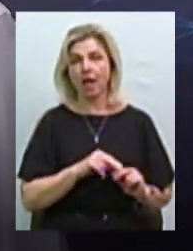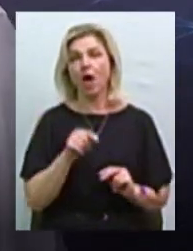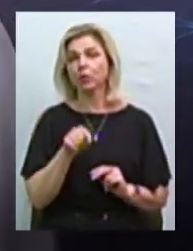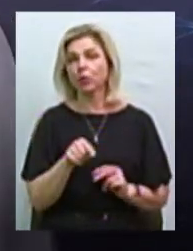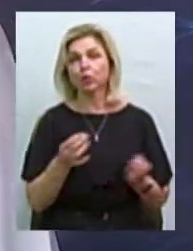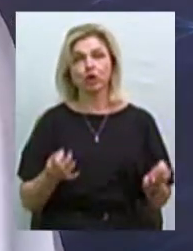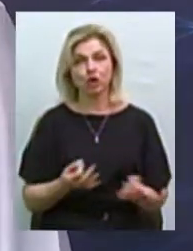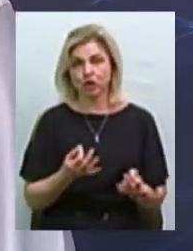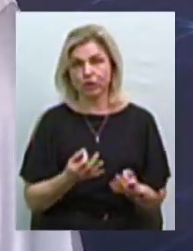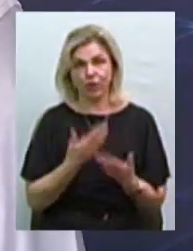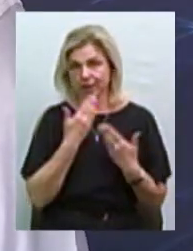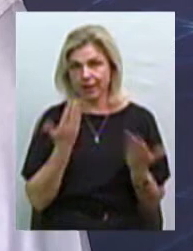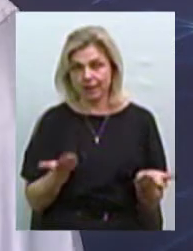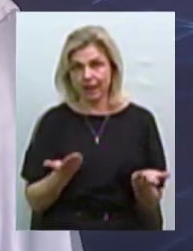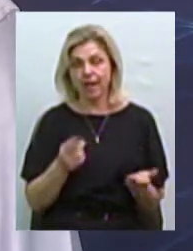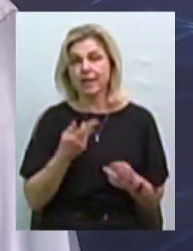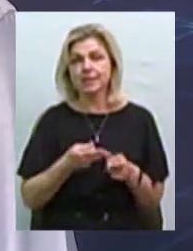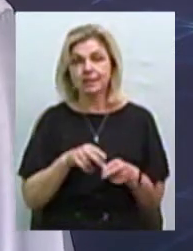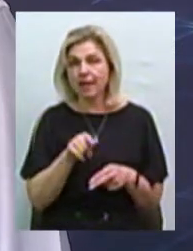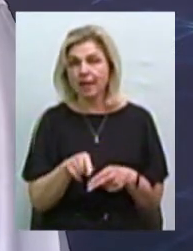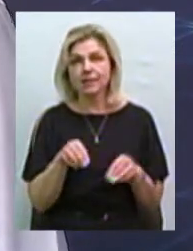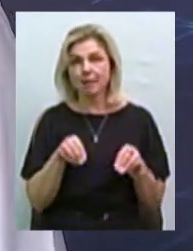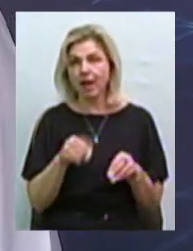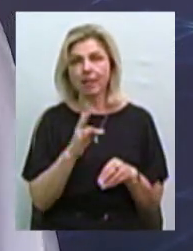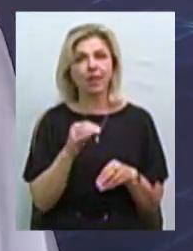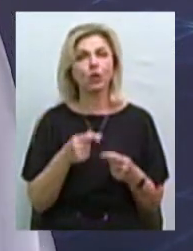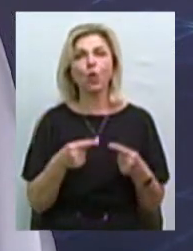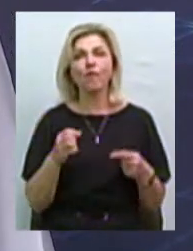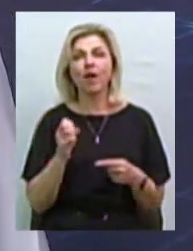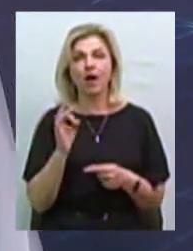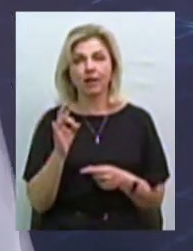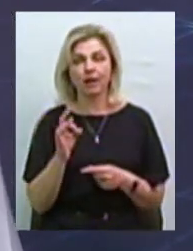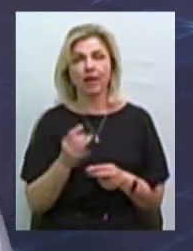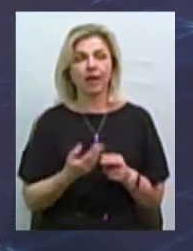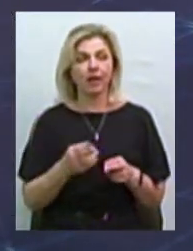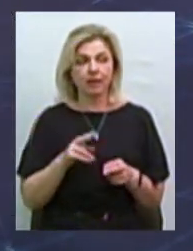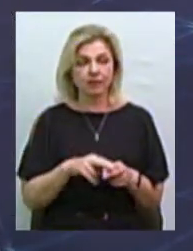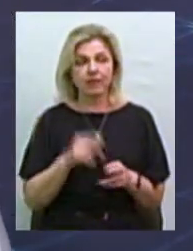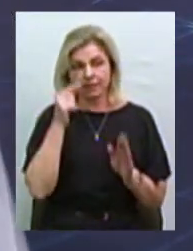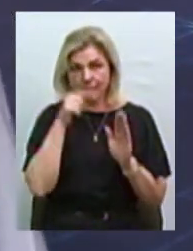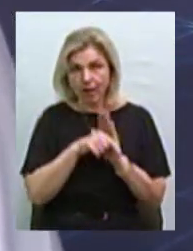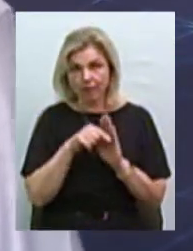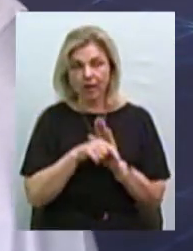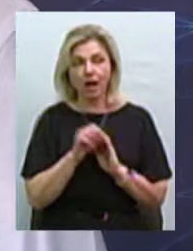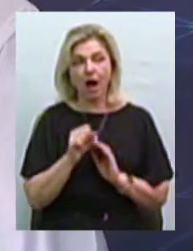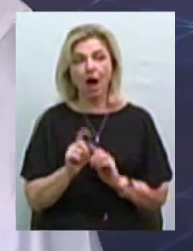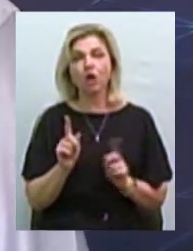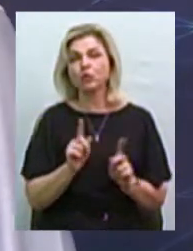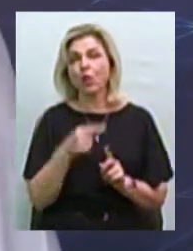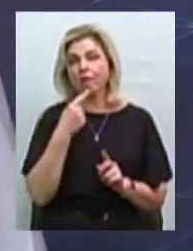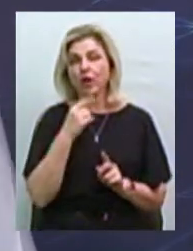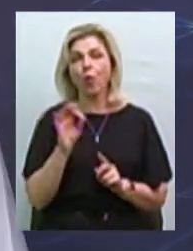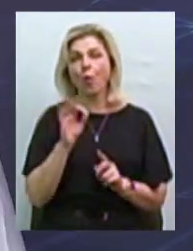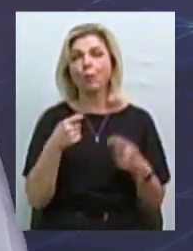нічого не йде. Це не товар в самому класичному стані. А тому говорити про продаж